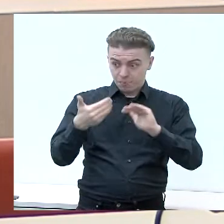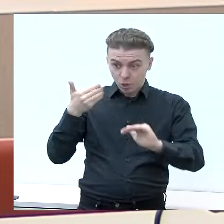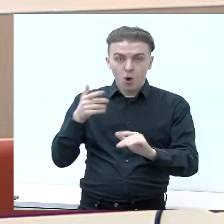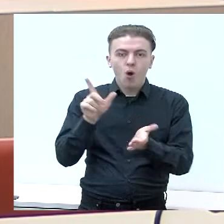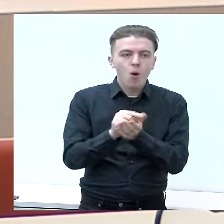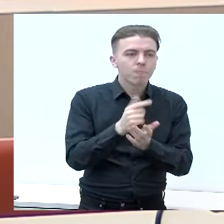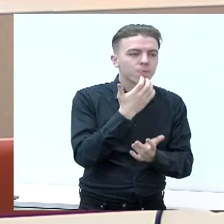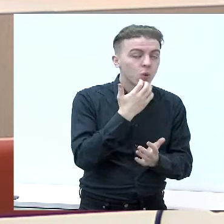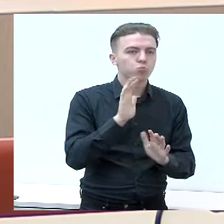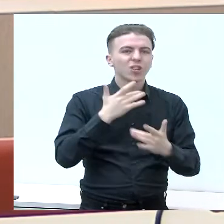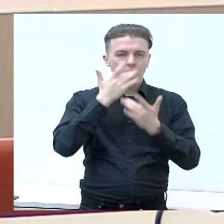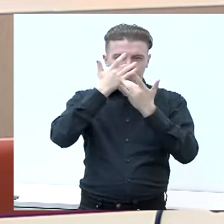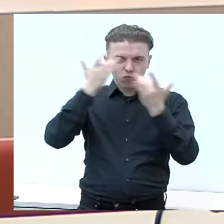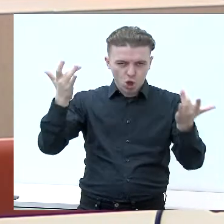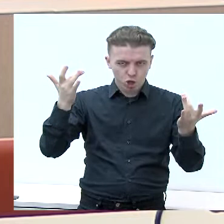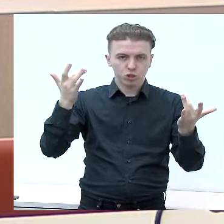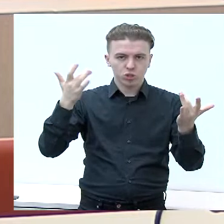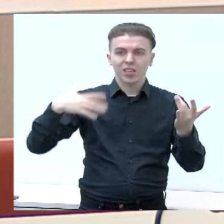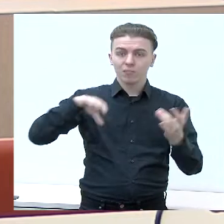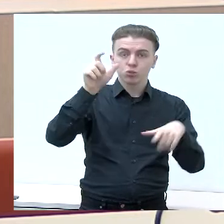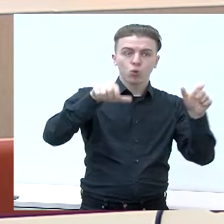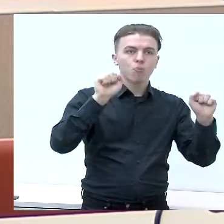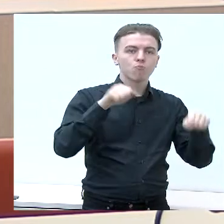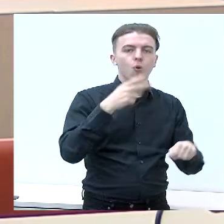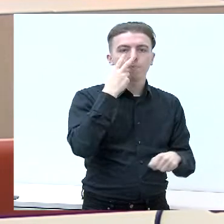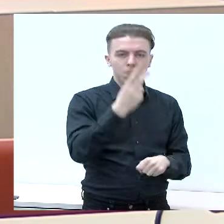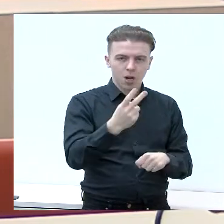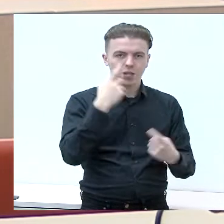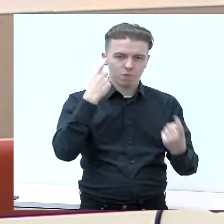sprendimą viešinsime žmonėms priimtino formatu.